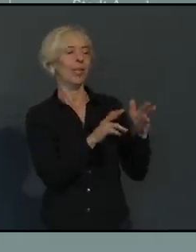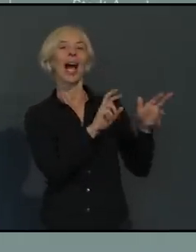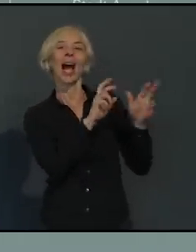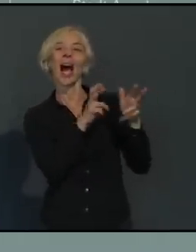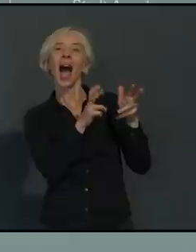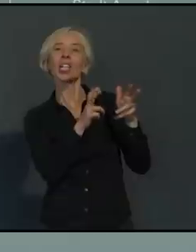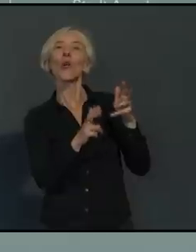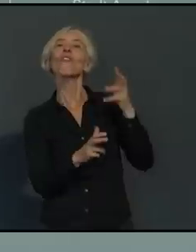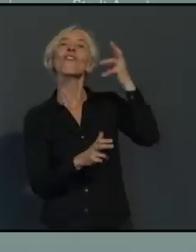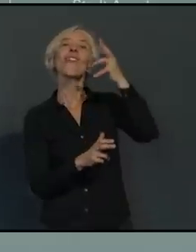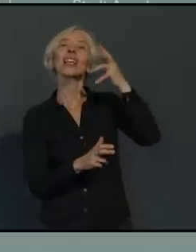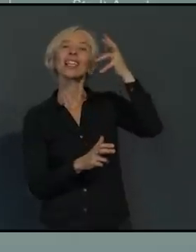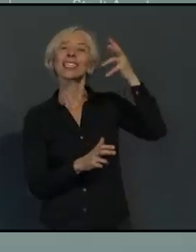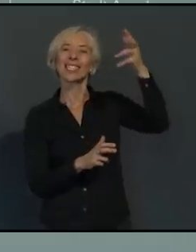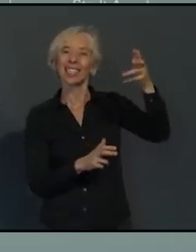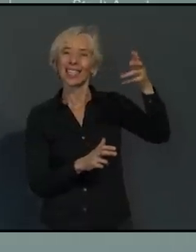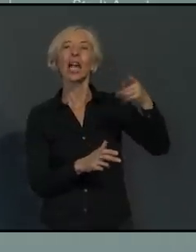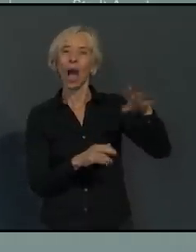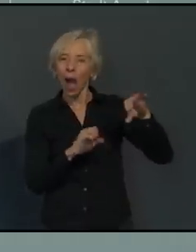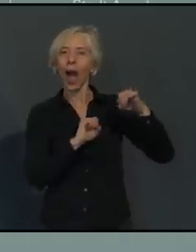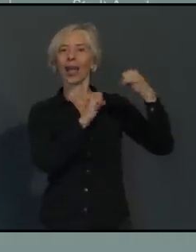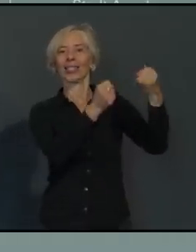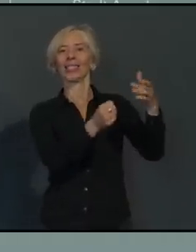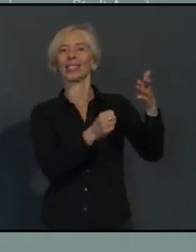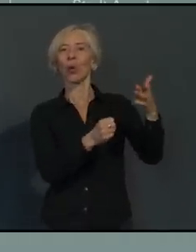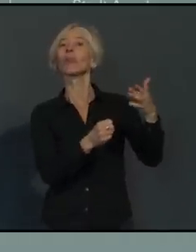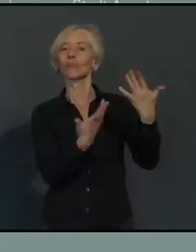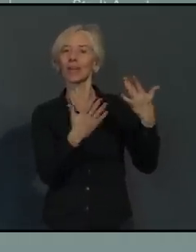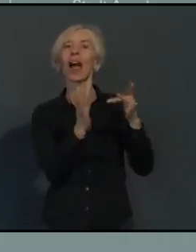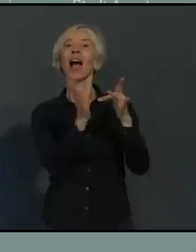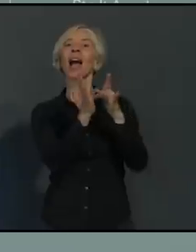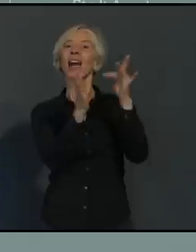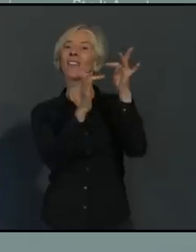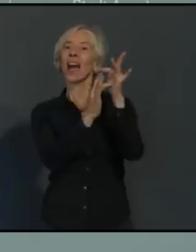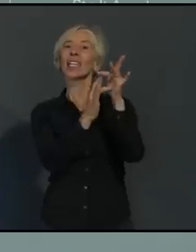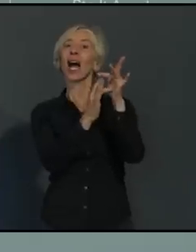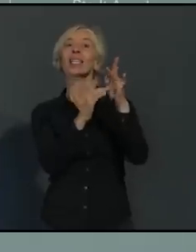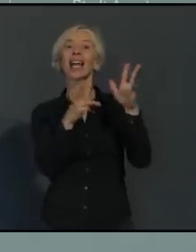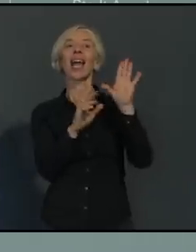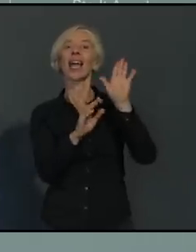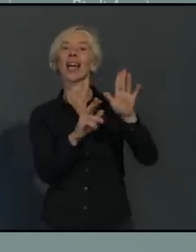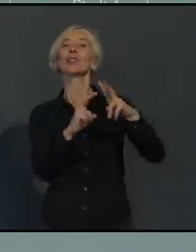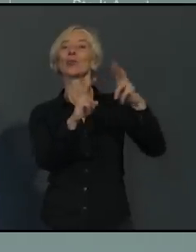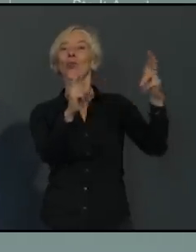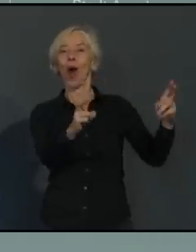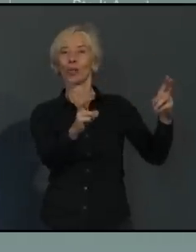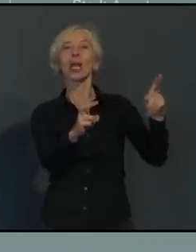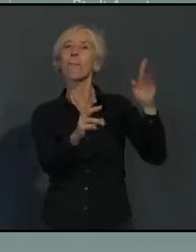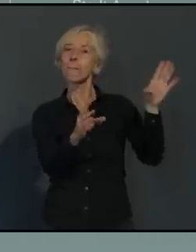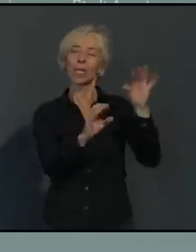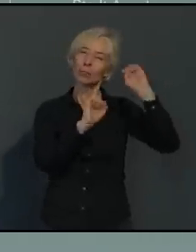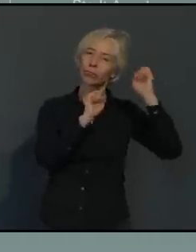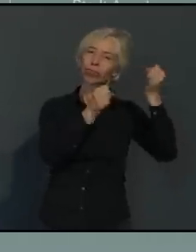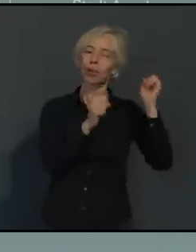Christkindles Markt at Home, auch mit der Mission zu vermitteln, dass viele Geschäfte nach Hause liefern und vor allem, dass die